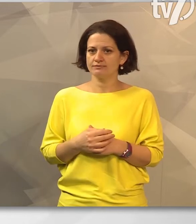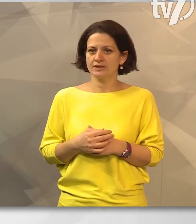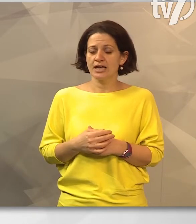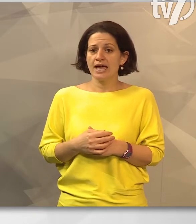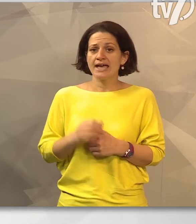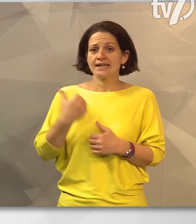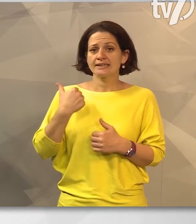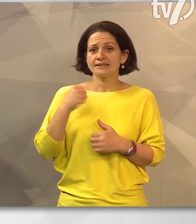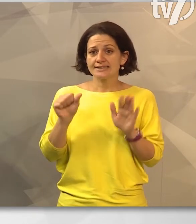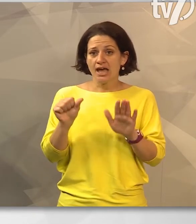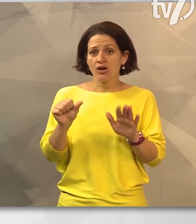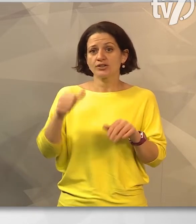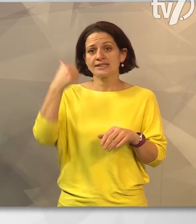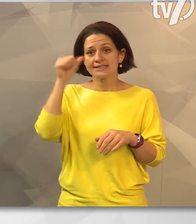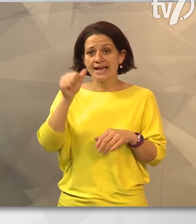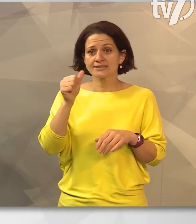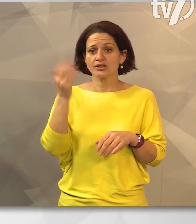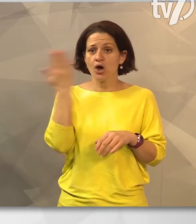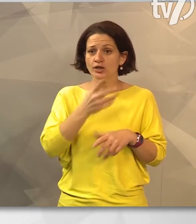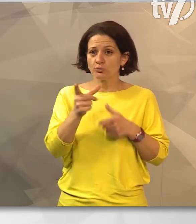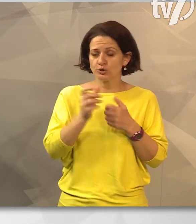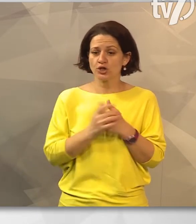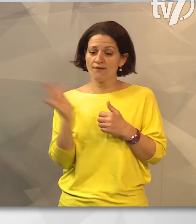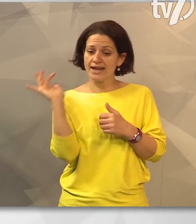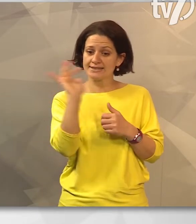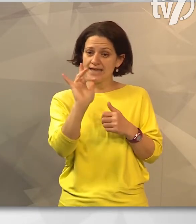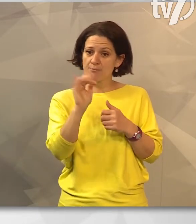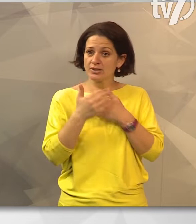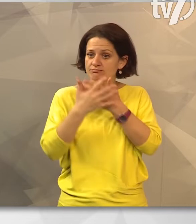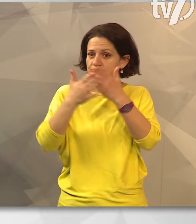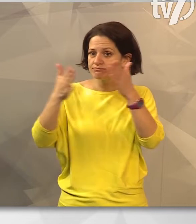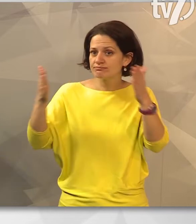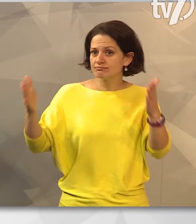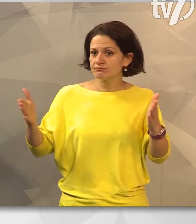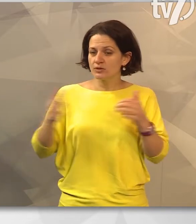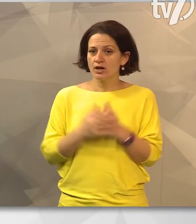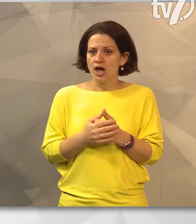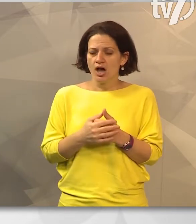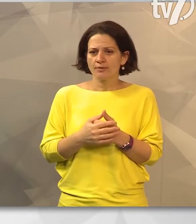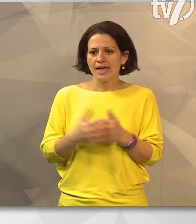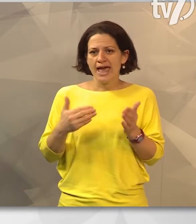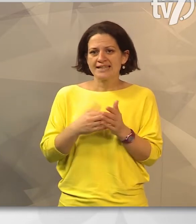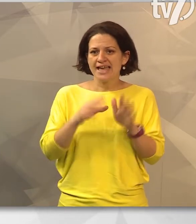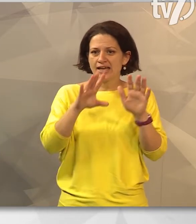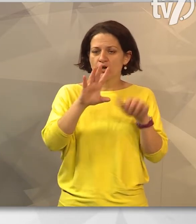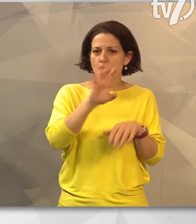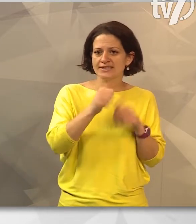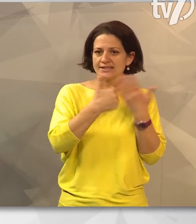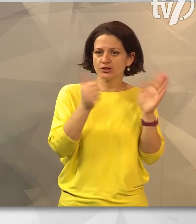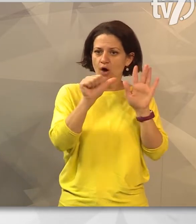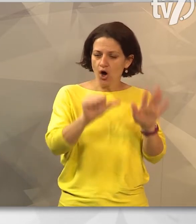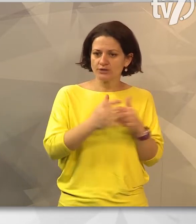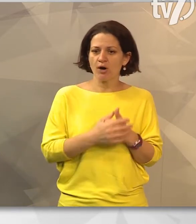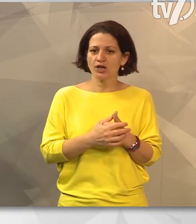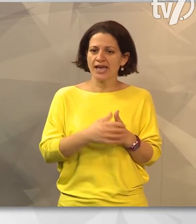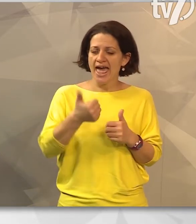Ez egy 16. századi hajdupuska. Vele szemben pedig az a kép tárul a látogató szem ellé, amit 1566-ban